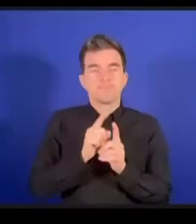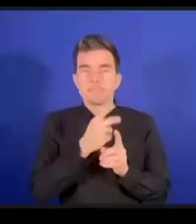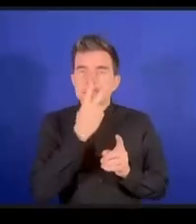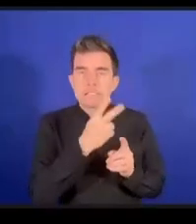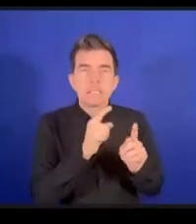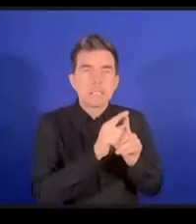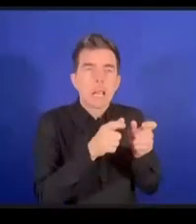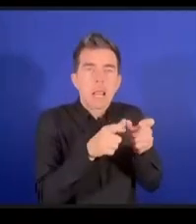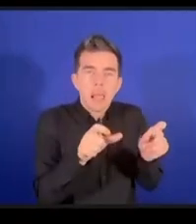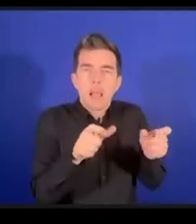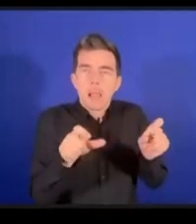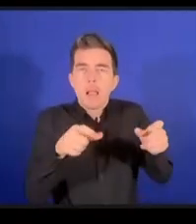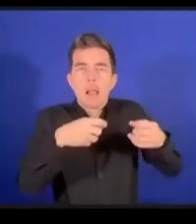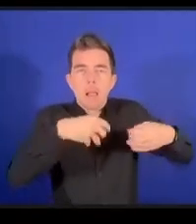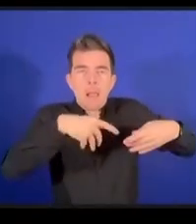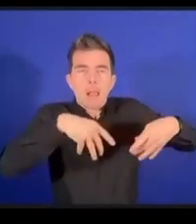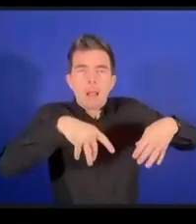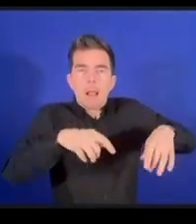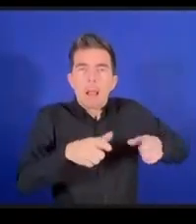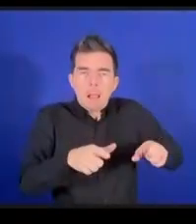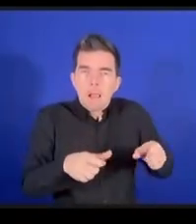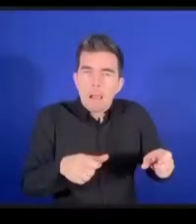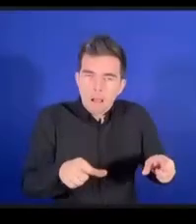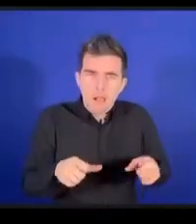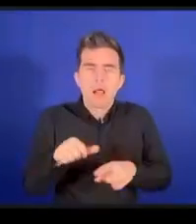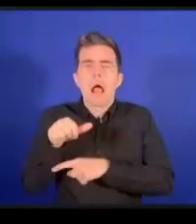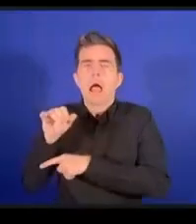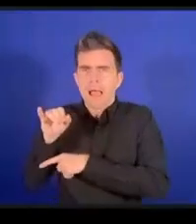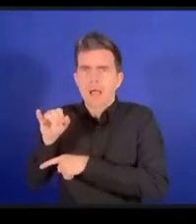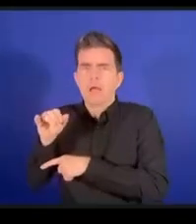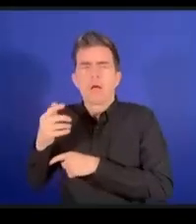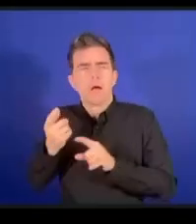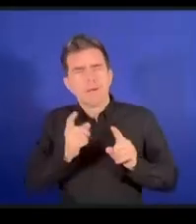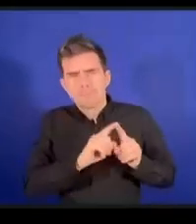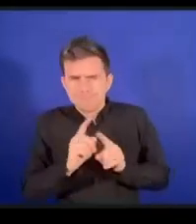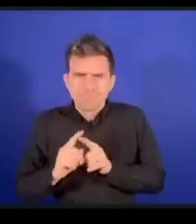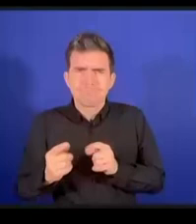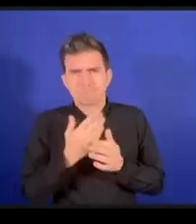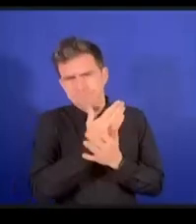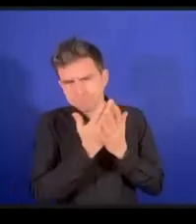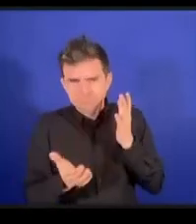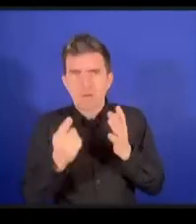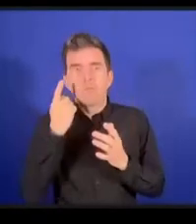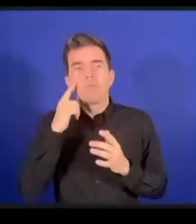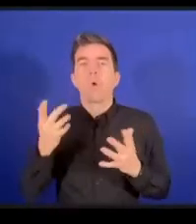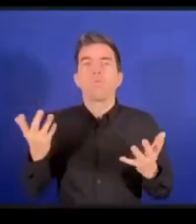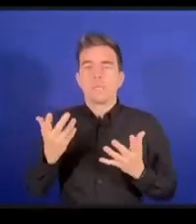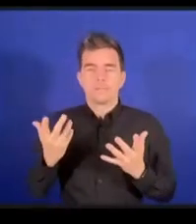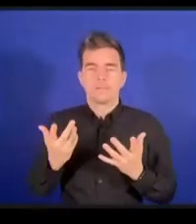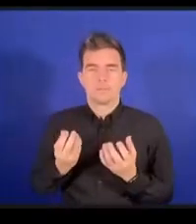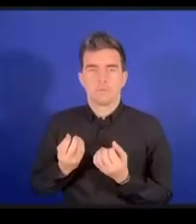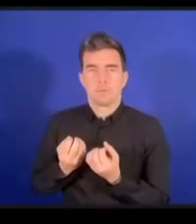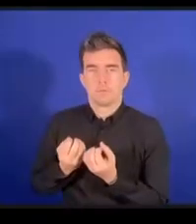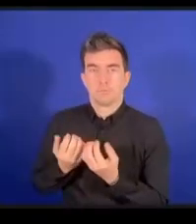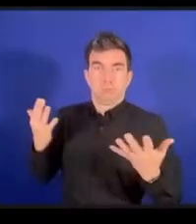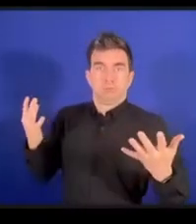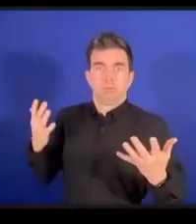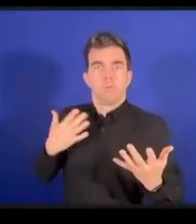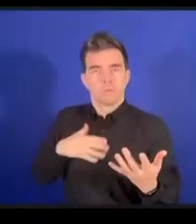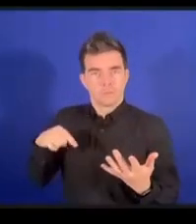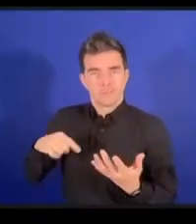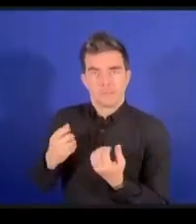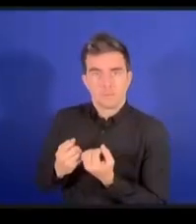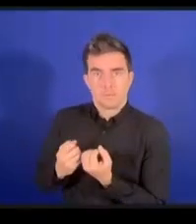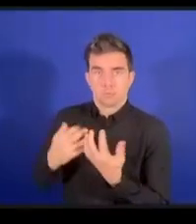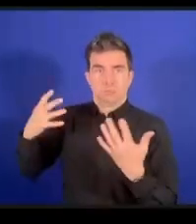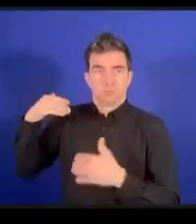いて理解していることそのツールというのはインターネットで管理できるものを超えていますAIというのは